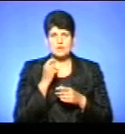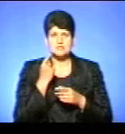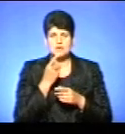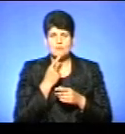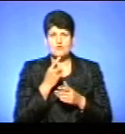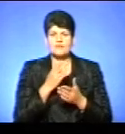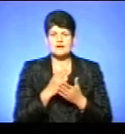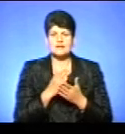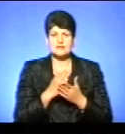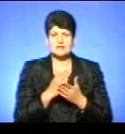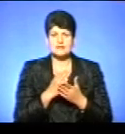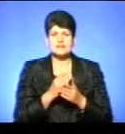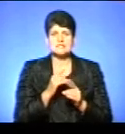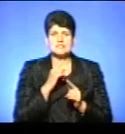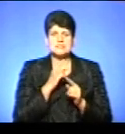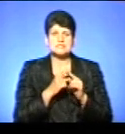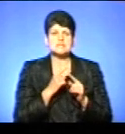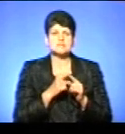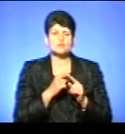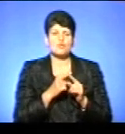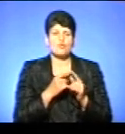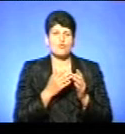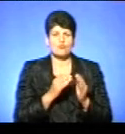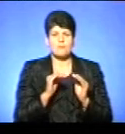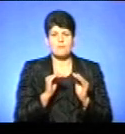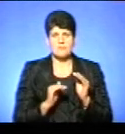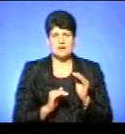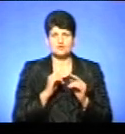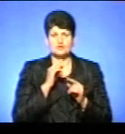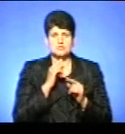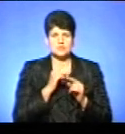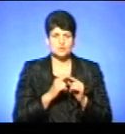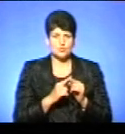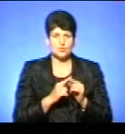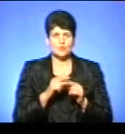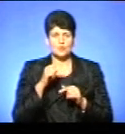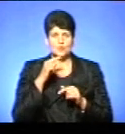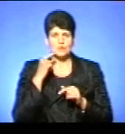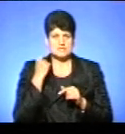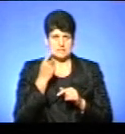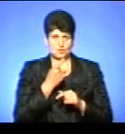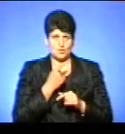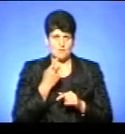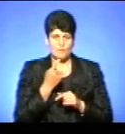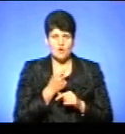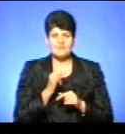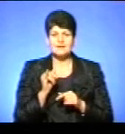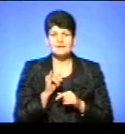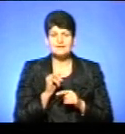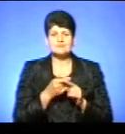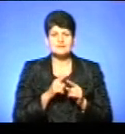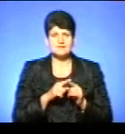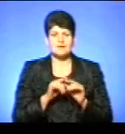вона є посестрою, напевно, такою все-таки меншою посестрою, молодшою посестрою російської мови. І цей